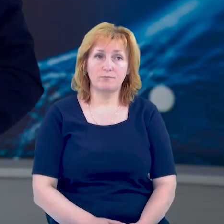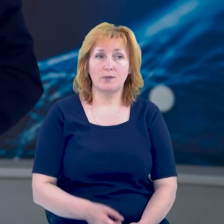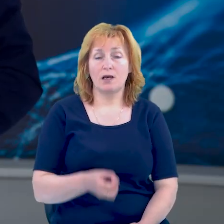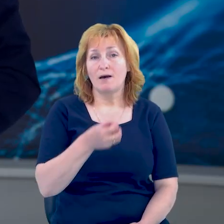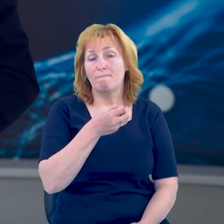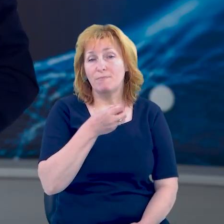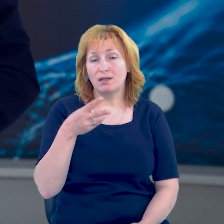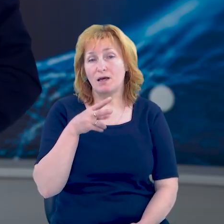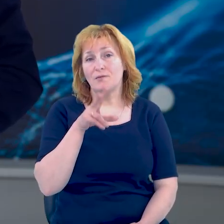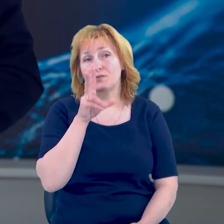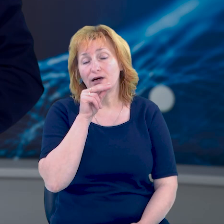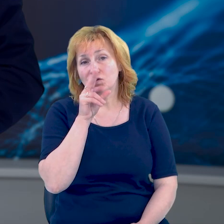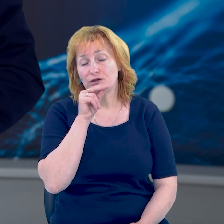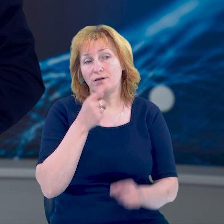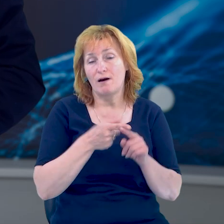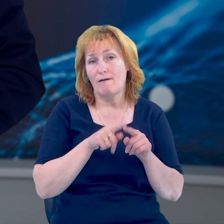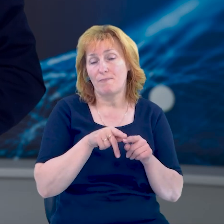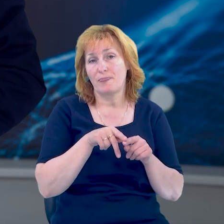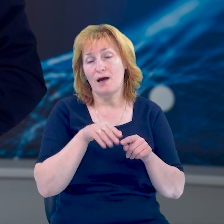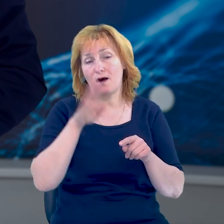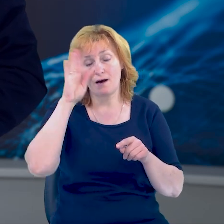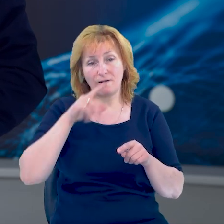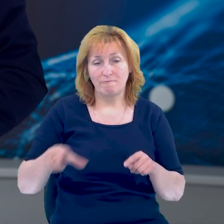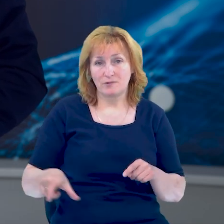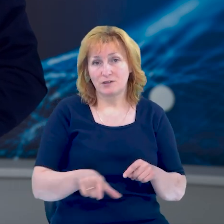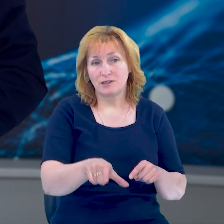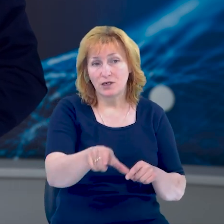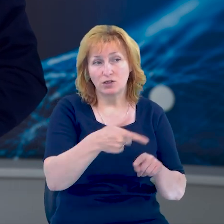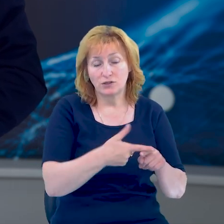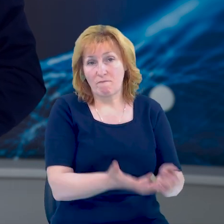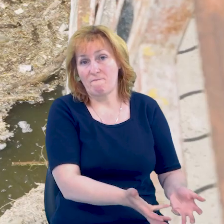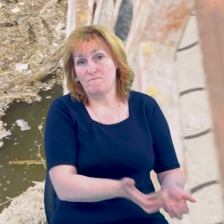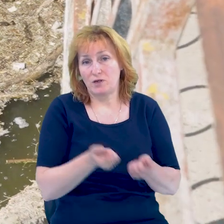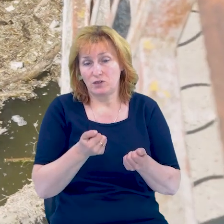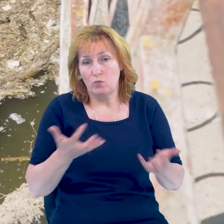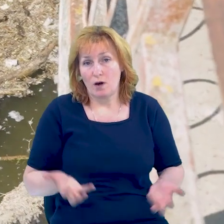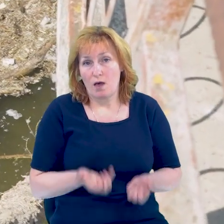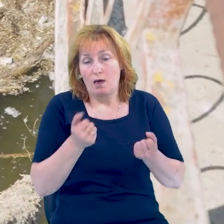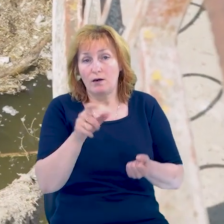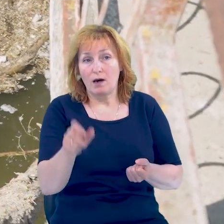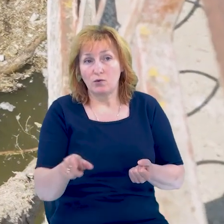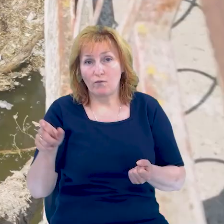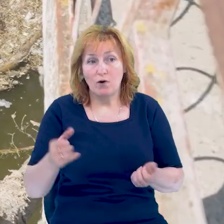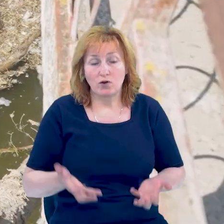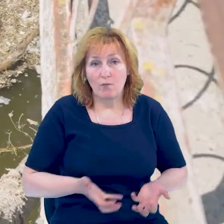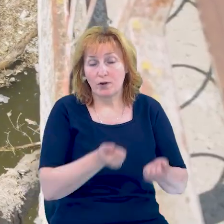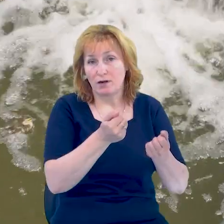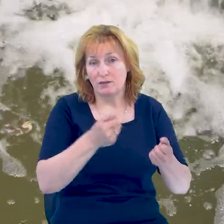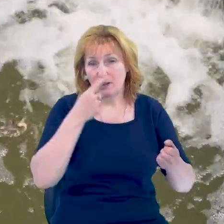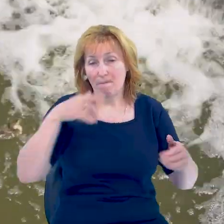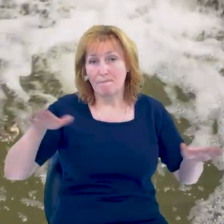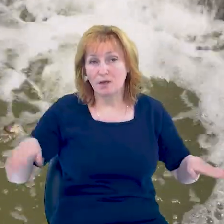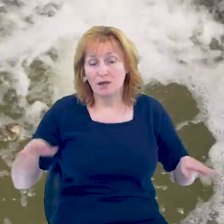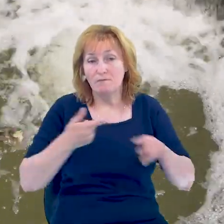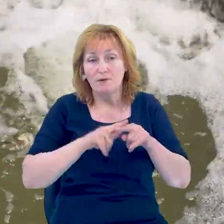15 каченят із дамби на Стрижні у Чернігові на вулиці Береговій витягнули рятувальники. Для операції по рятунку птахів,